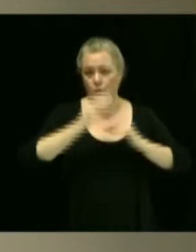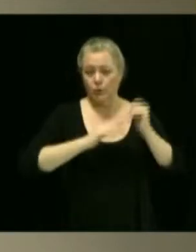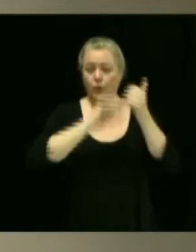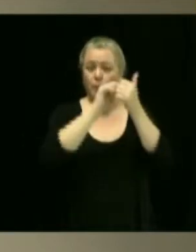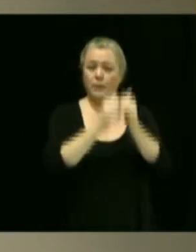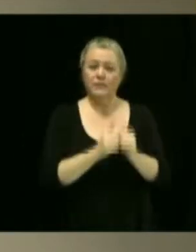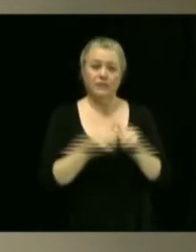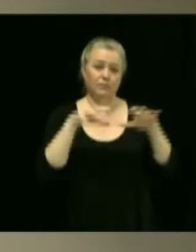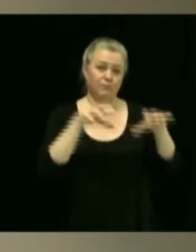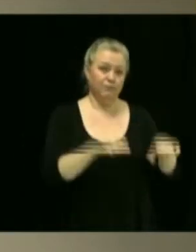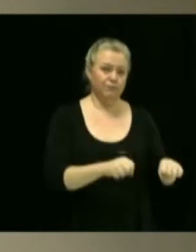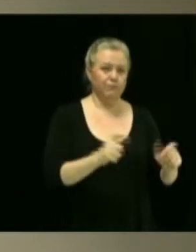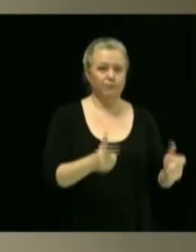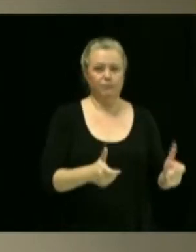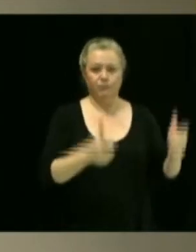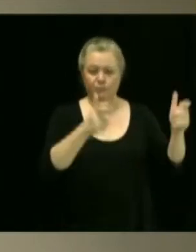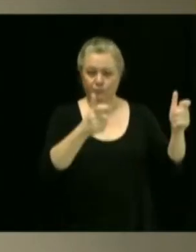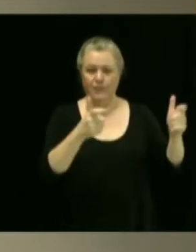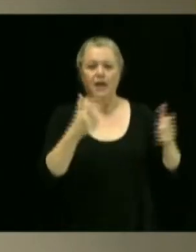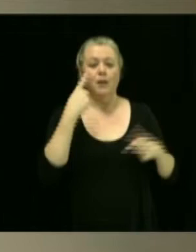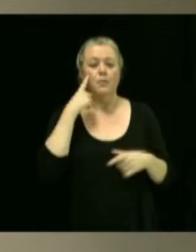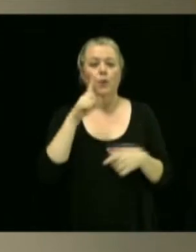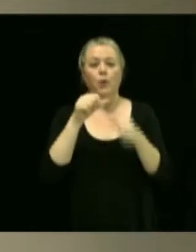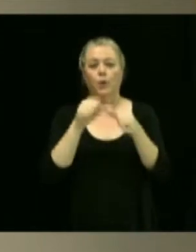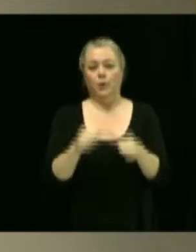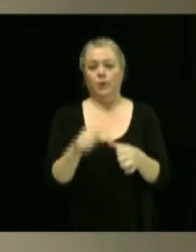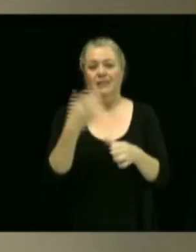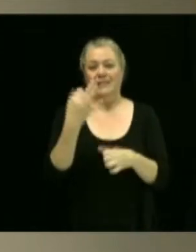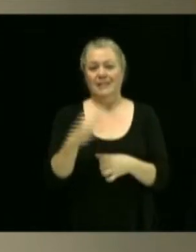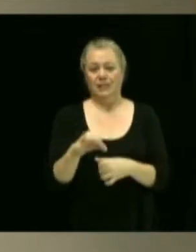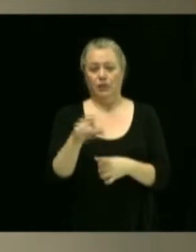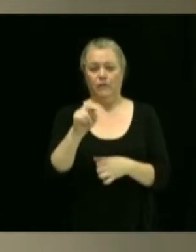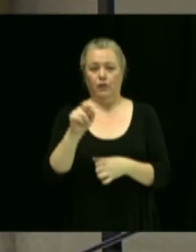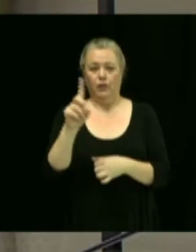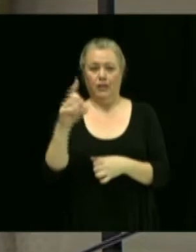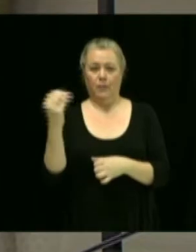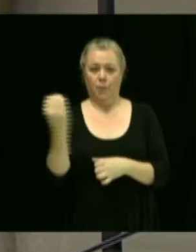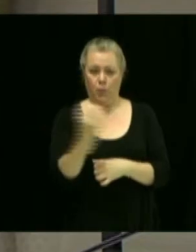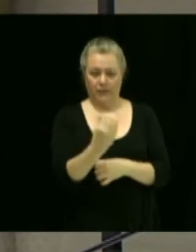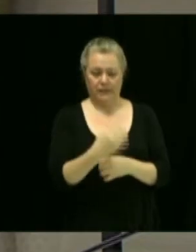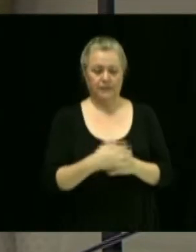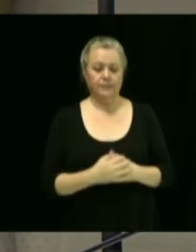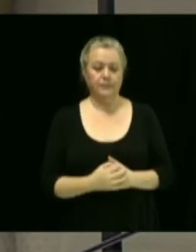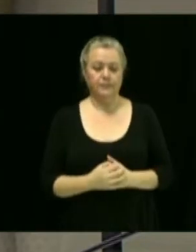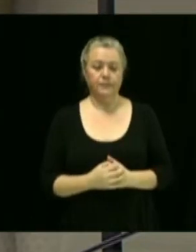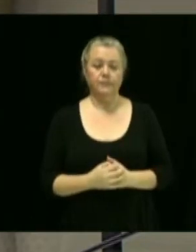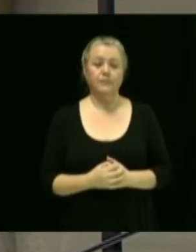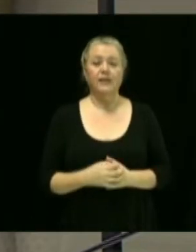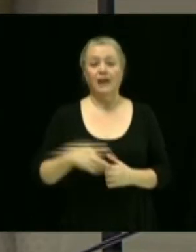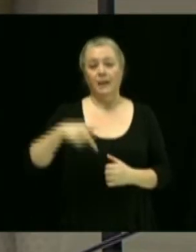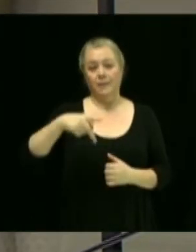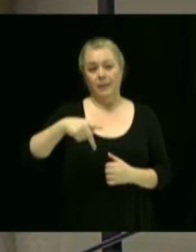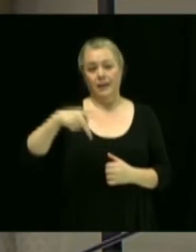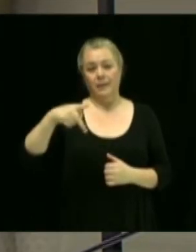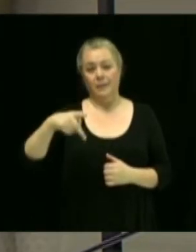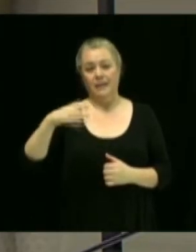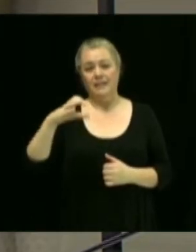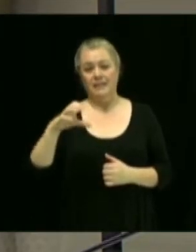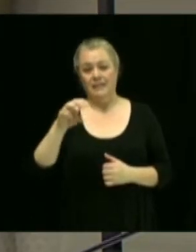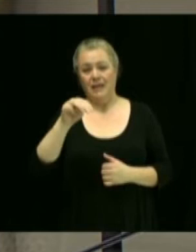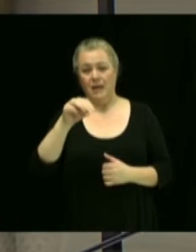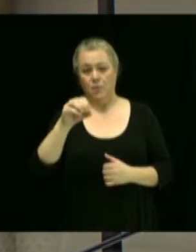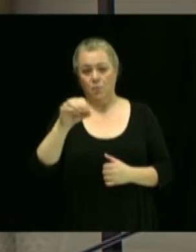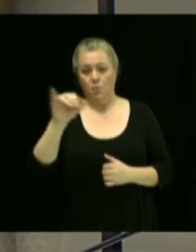concernant l'immeuble situé au 19 rue Notre-Dame-Ouest. Oui, alors il s'agit d'un PPC-Moi qui, dans ce cas-ci,